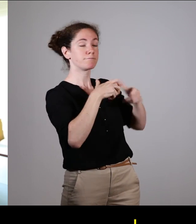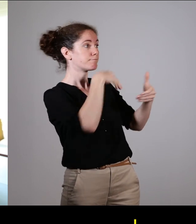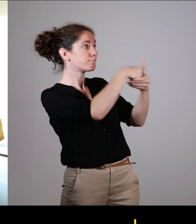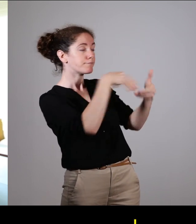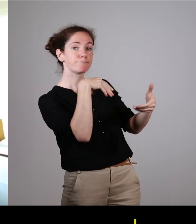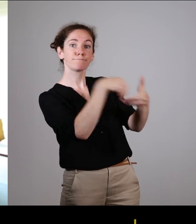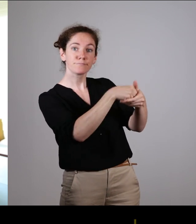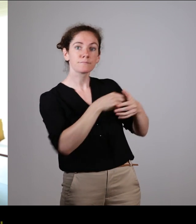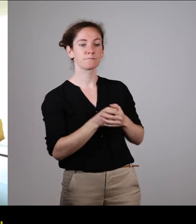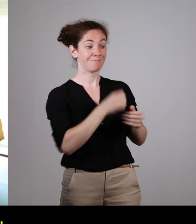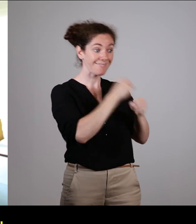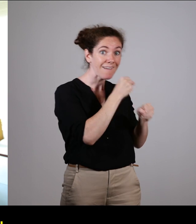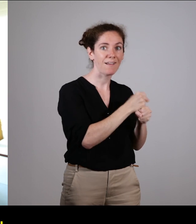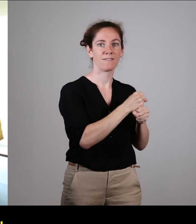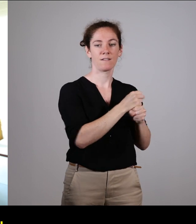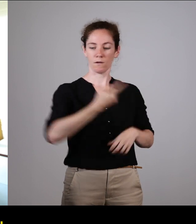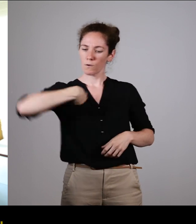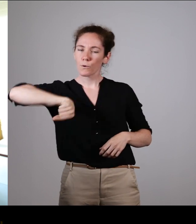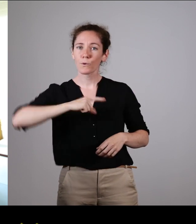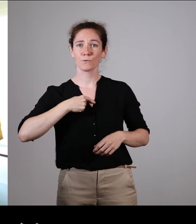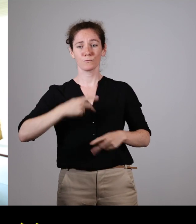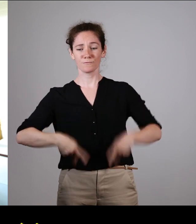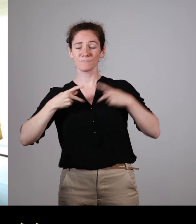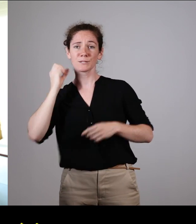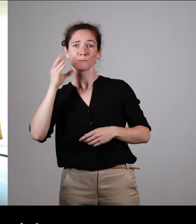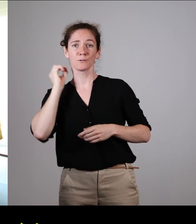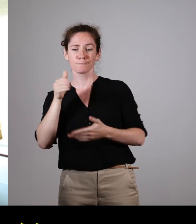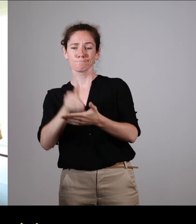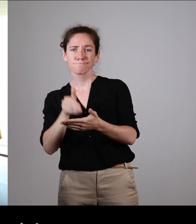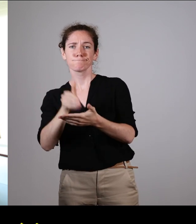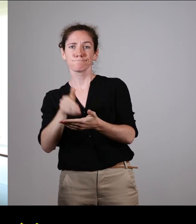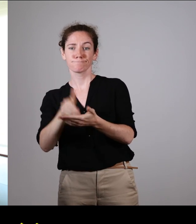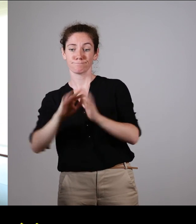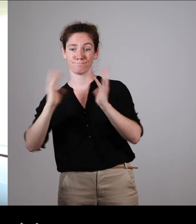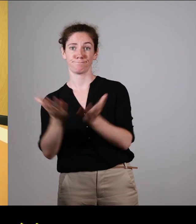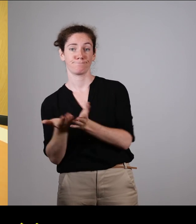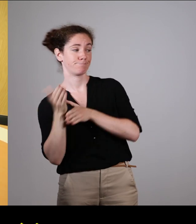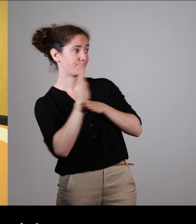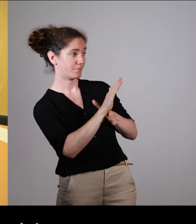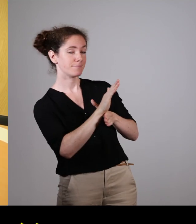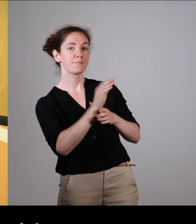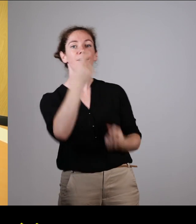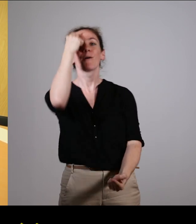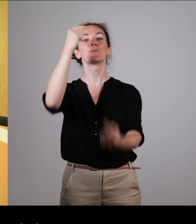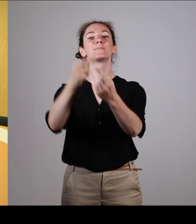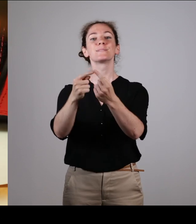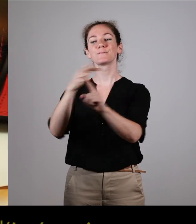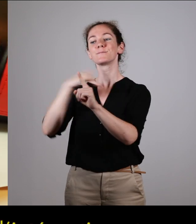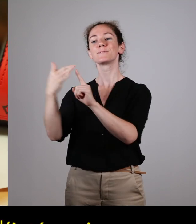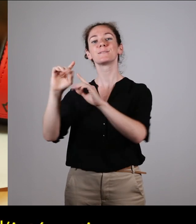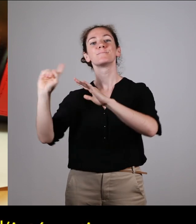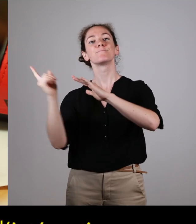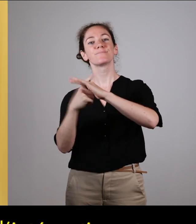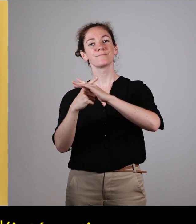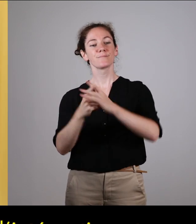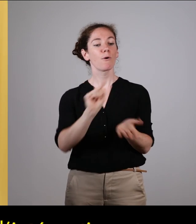'accessibilité. Qu'on puisse travailler et apporter notre petite expérience de vécu de tous les jours. pour permettre aussi